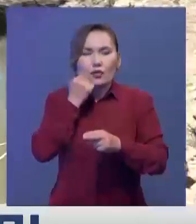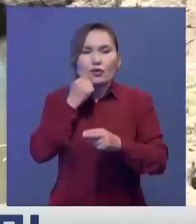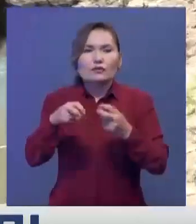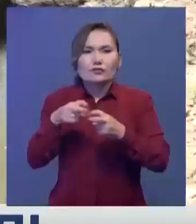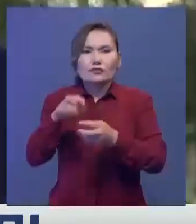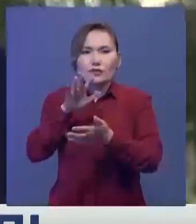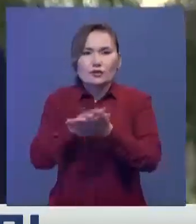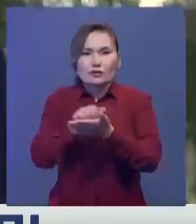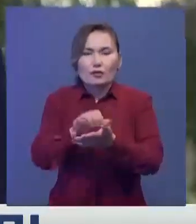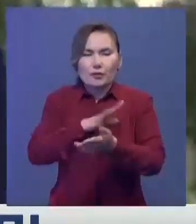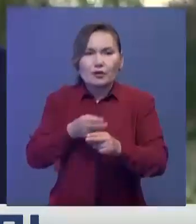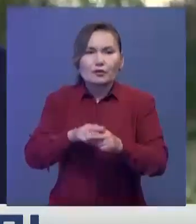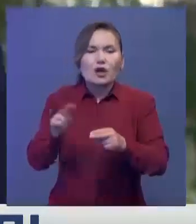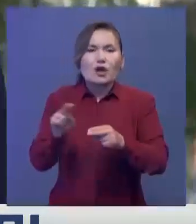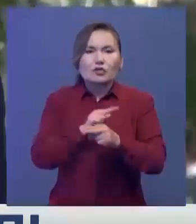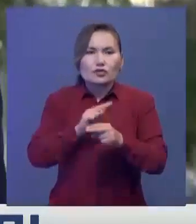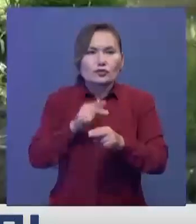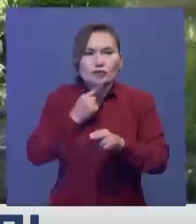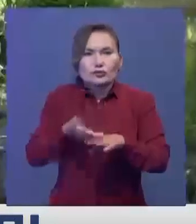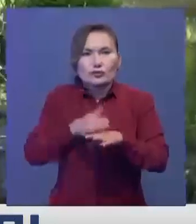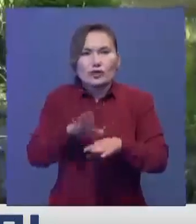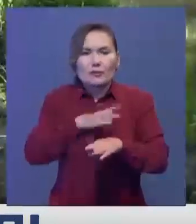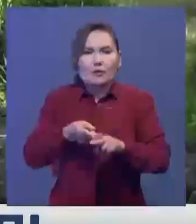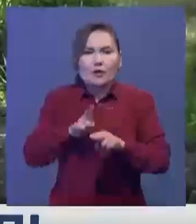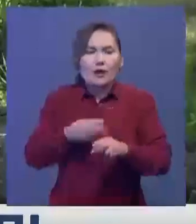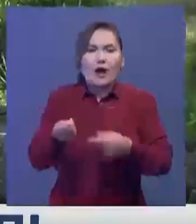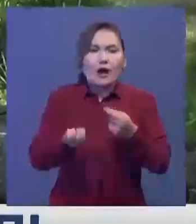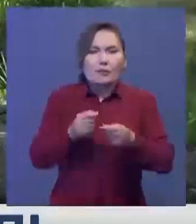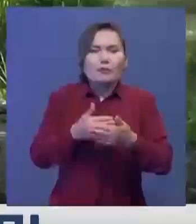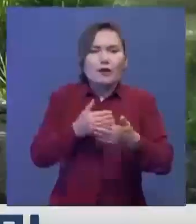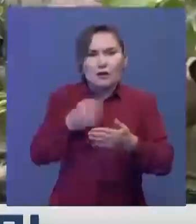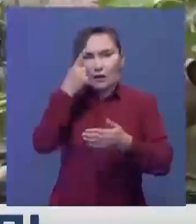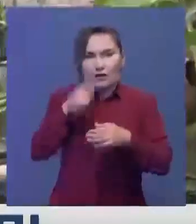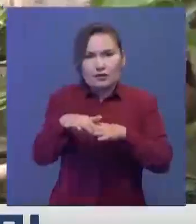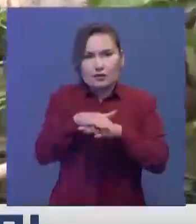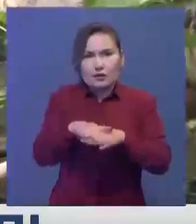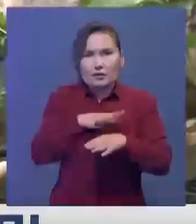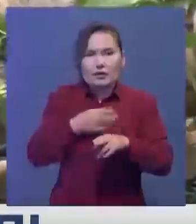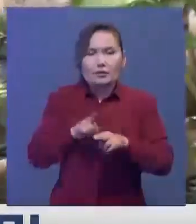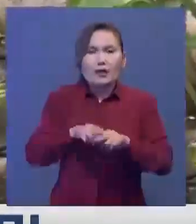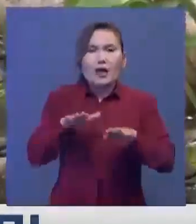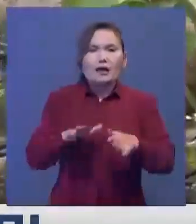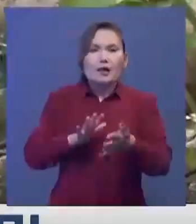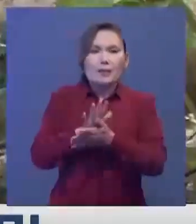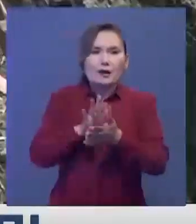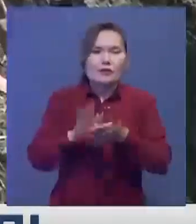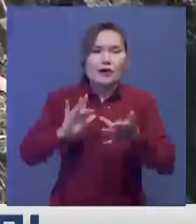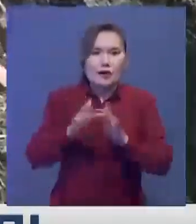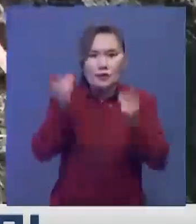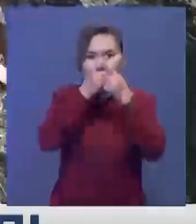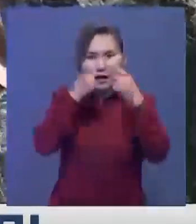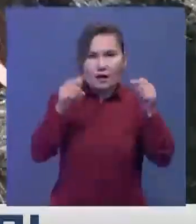желі өзінен өтетін болғандықтан жұмыс қиын дапты. Әкімдік бұл туралы алдын ала ескерттікті бұдыр. Жерілті ғазетпен сайттардан